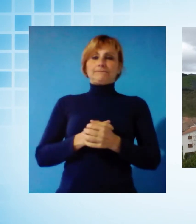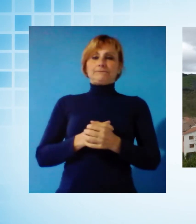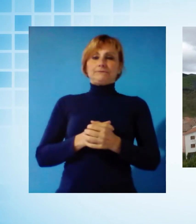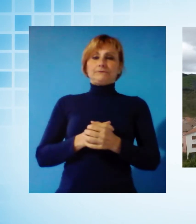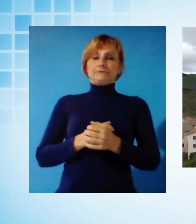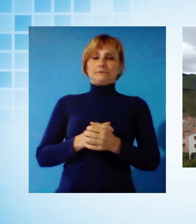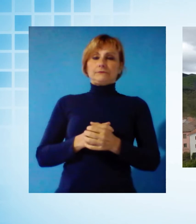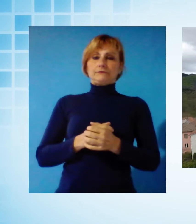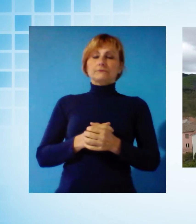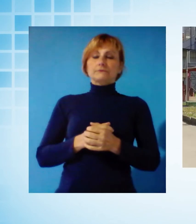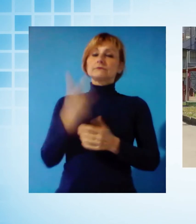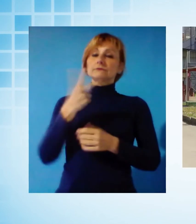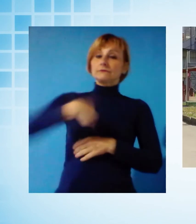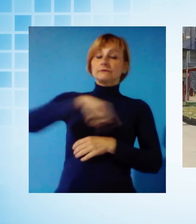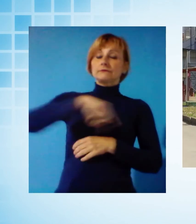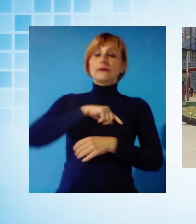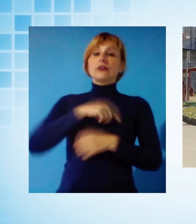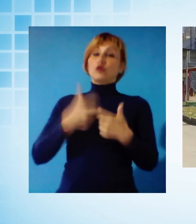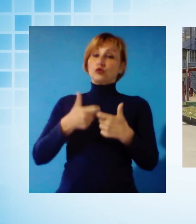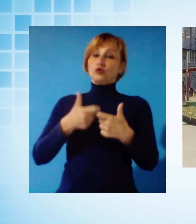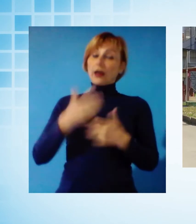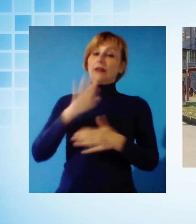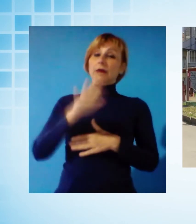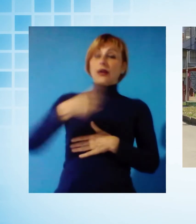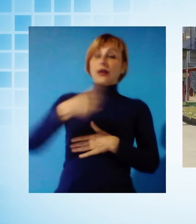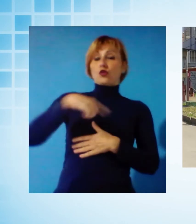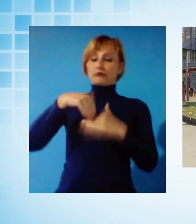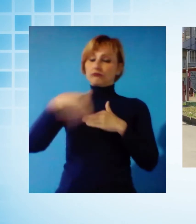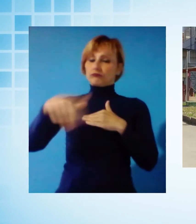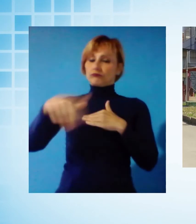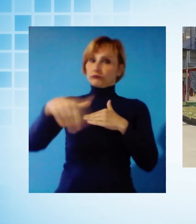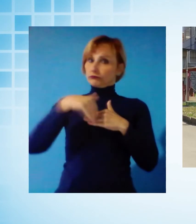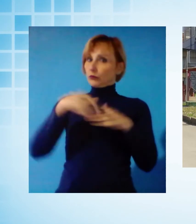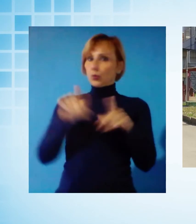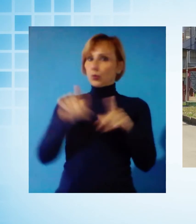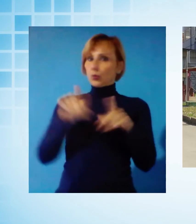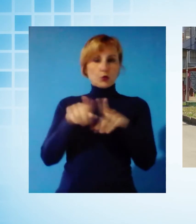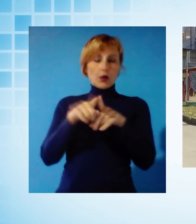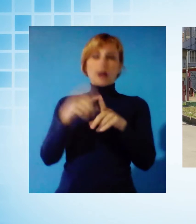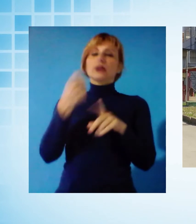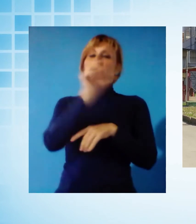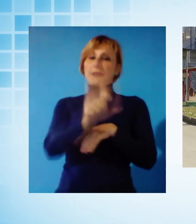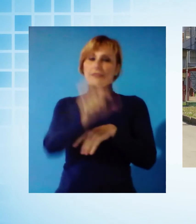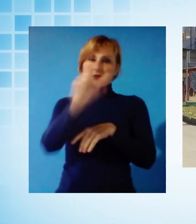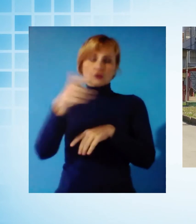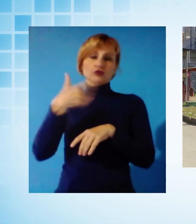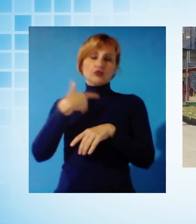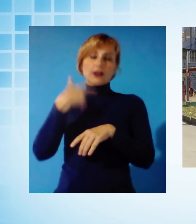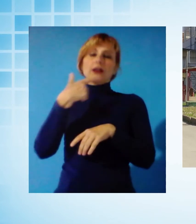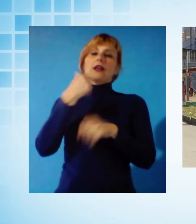anche noi abbiamo i nostri spostamenti perché c'è chi lavora in farmacia, nei